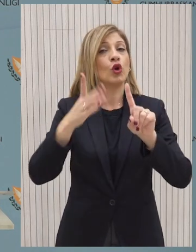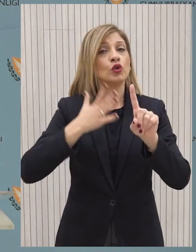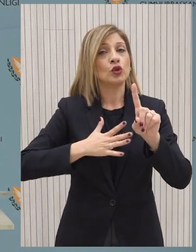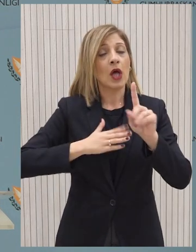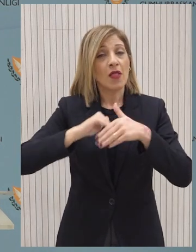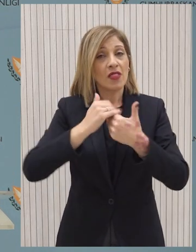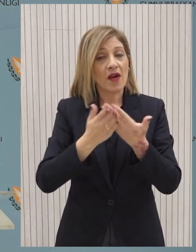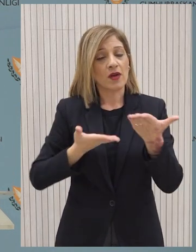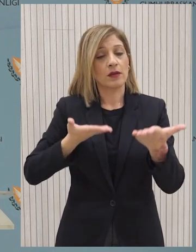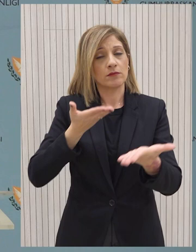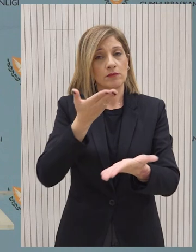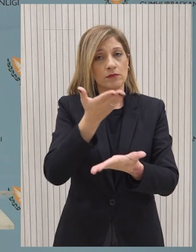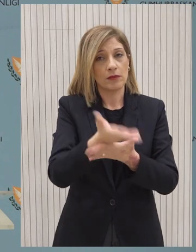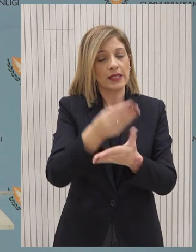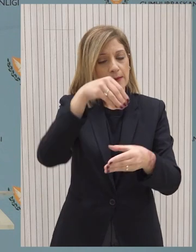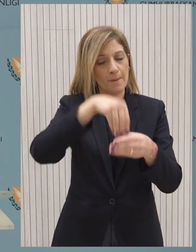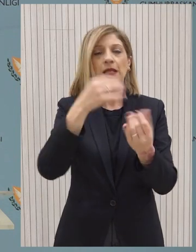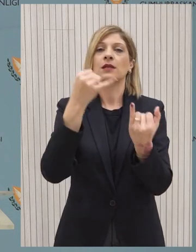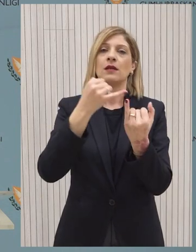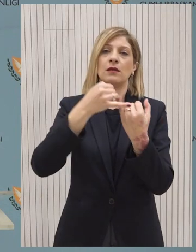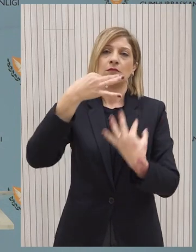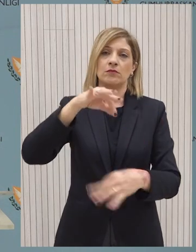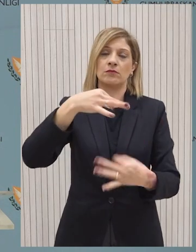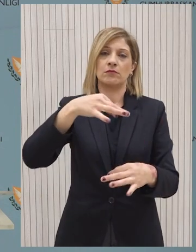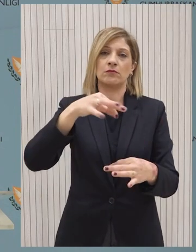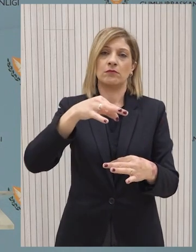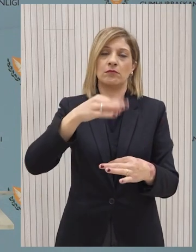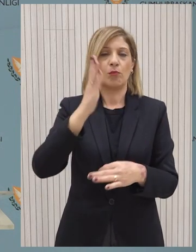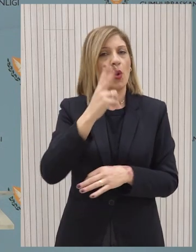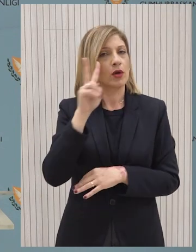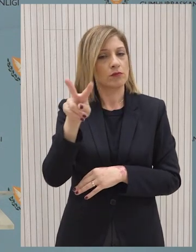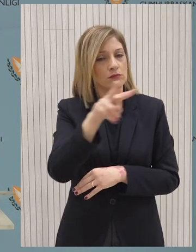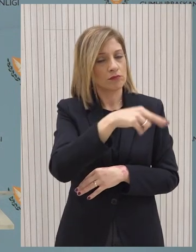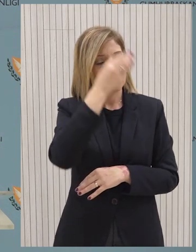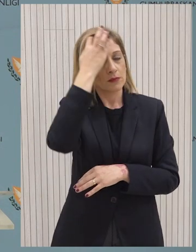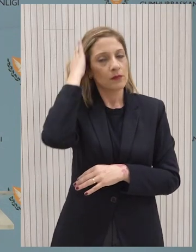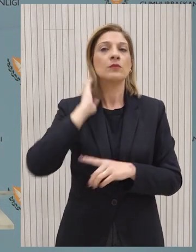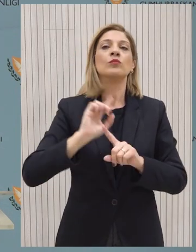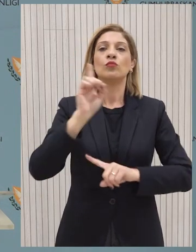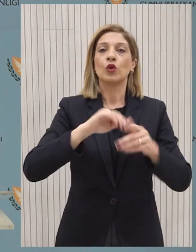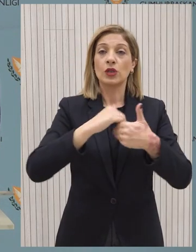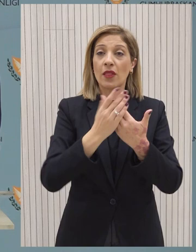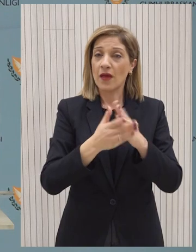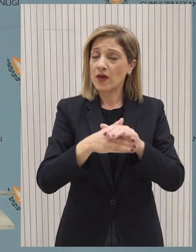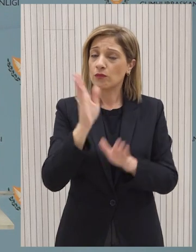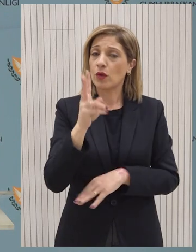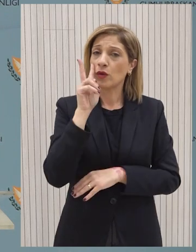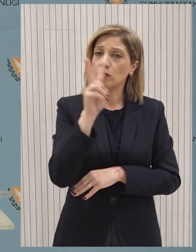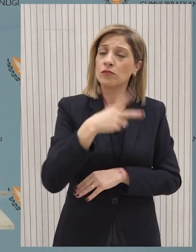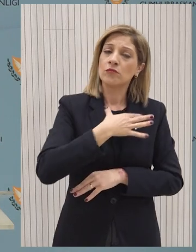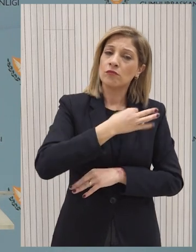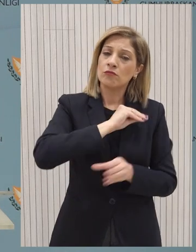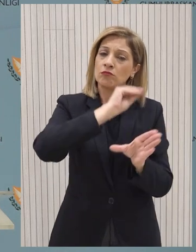θα είναι αναρτημένη στο γνωμοδοτικό.gav.cy και στις ιστοσελίδες των αντίστοιχων οικογείων και η εκδήλωση ενδιαφέροντος για τους